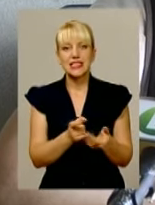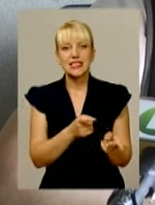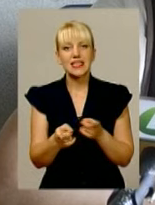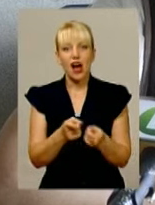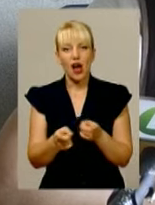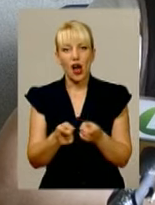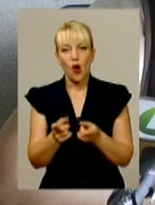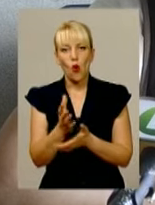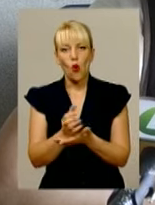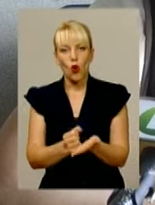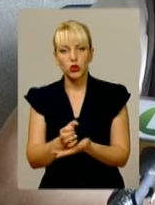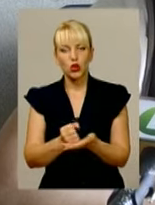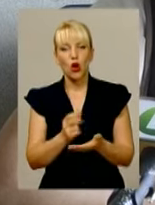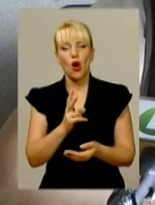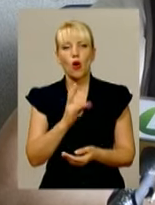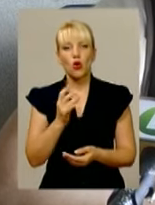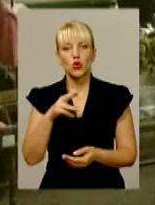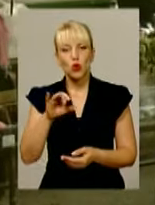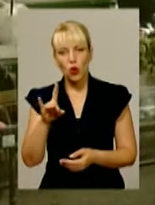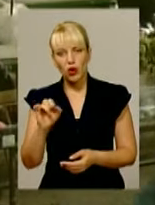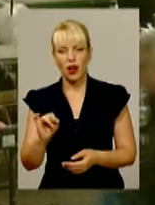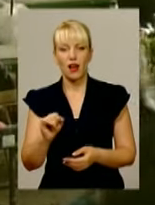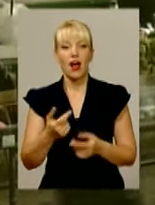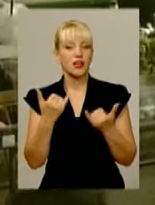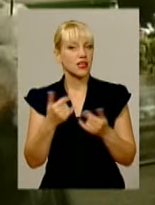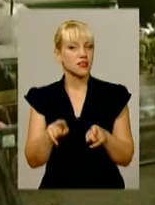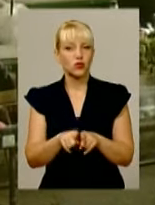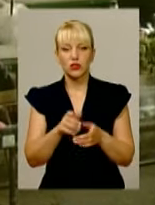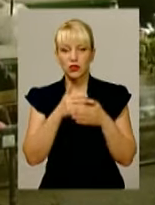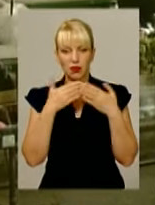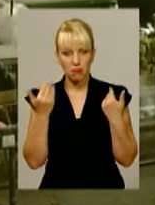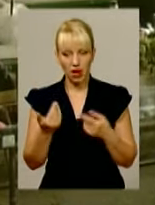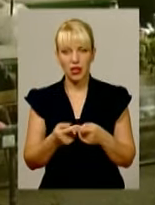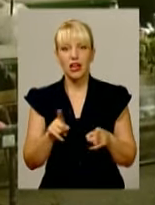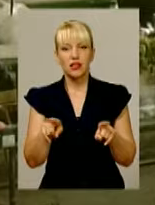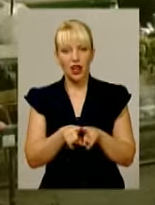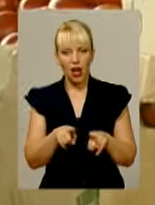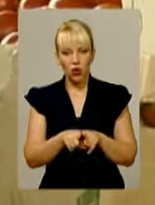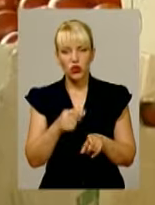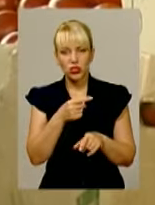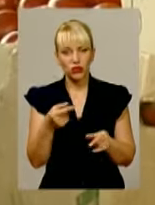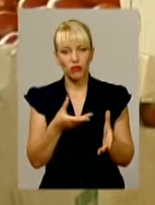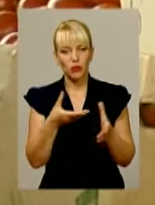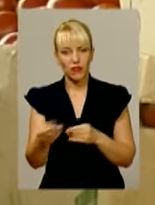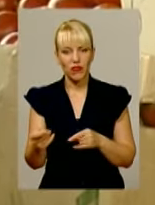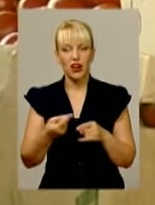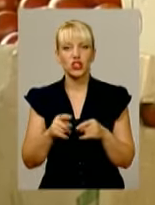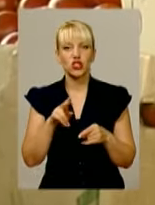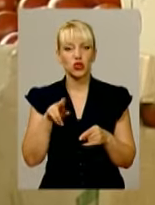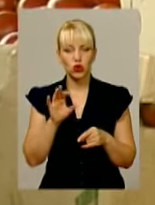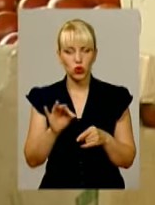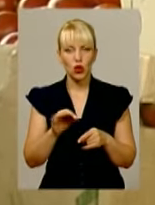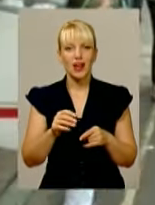райспоживспідка, зараз цього немає. Серед негативних чинників і жорсткі умови щодо кондиційності овочів, які